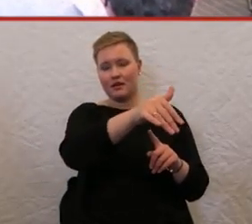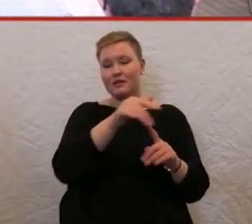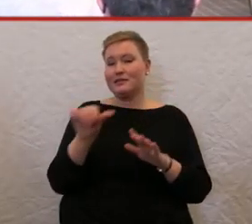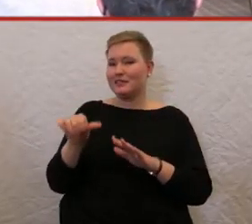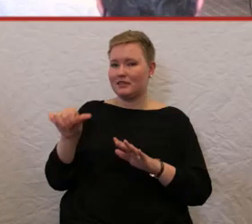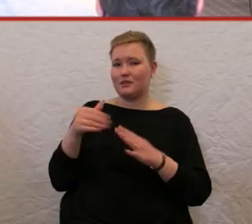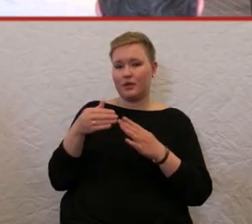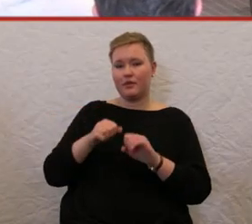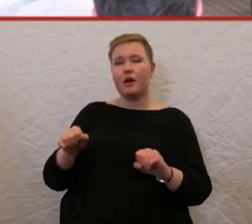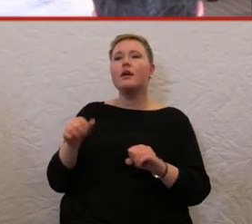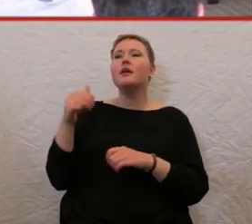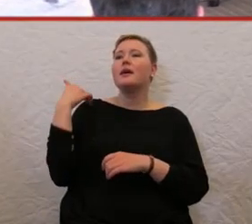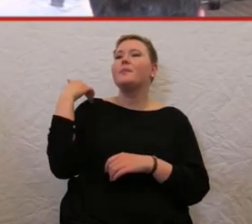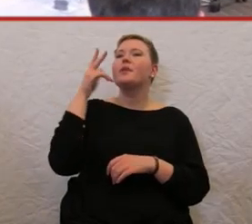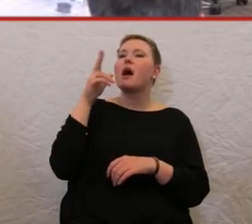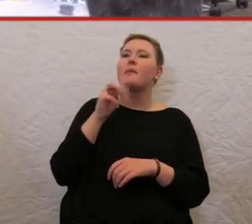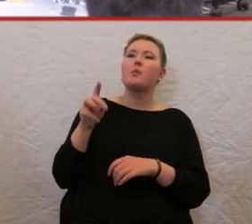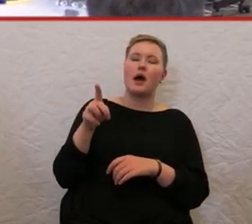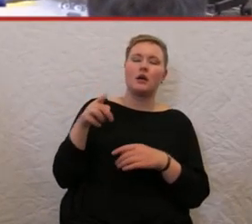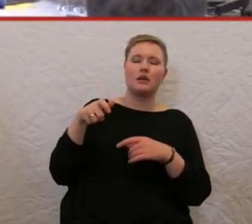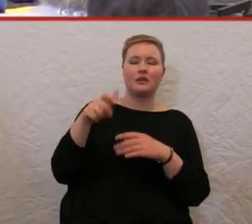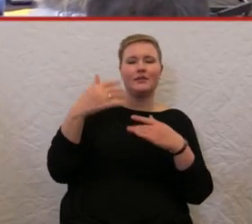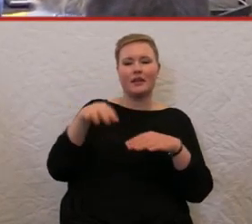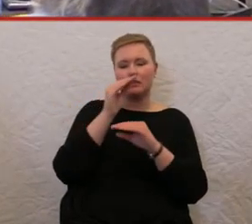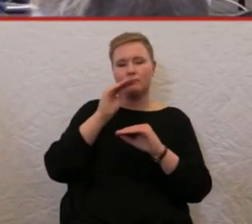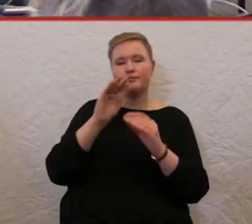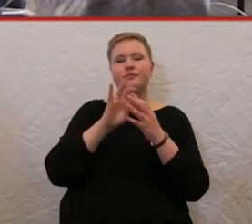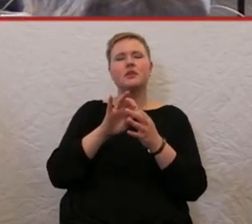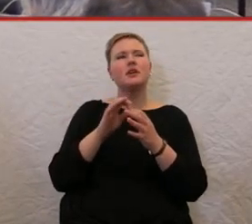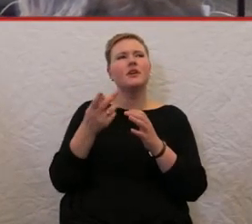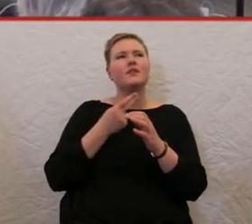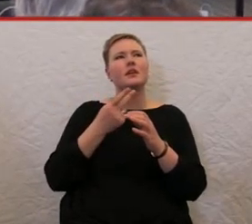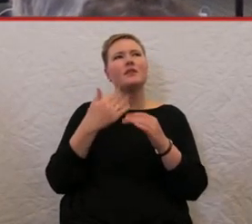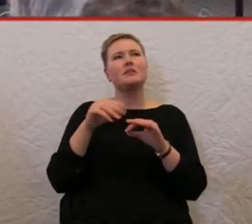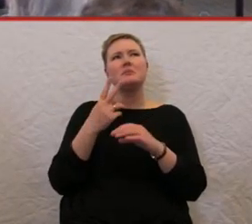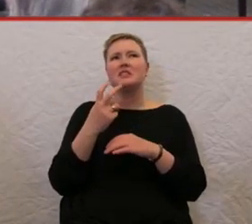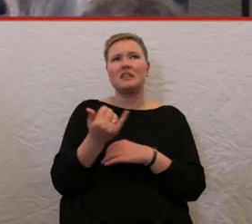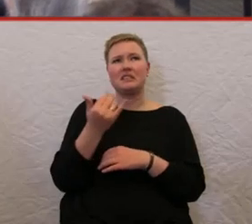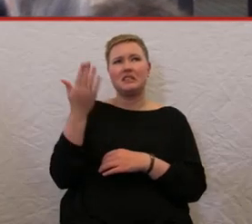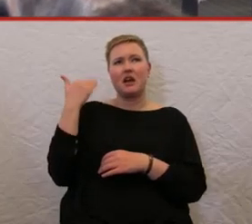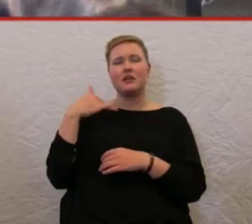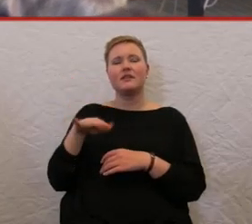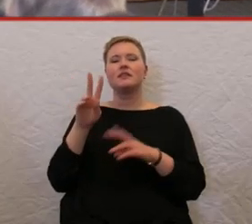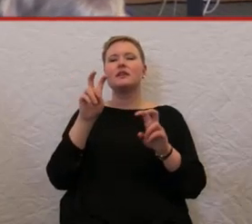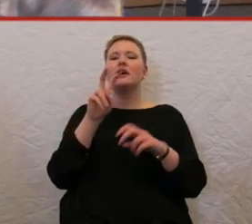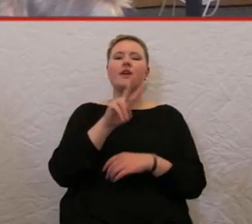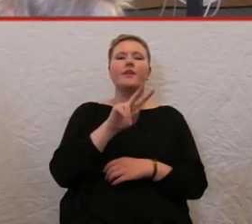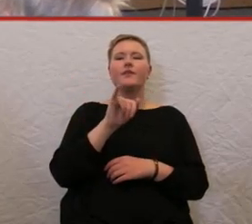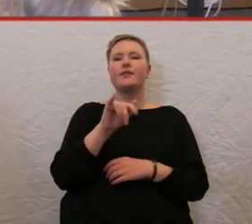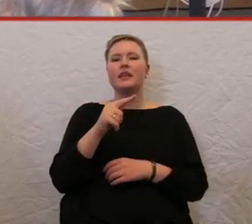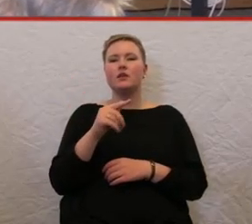Herr Maubach und ich waren vor 20 Jahren fast schon bei Mercedes, als es um Vito-Taxi ging.